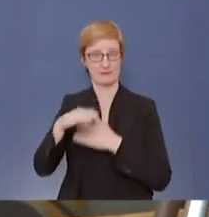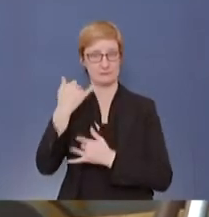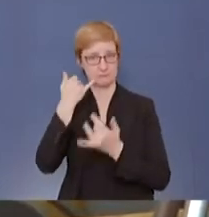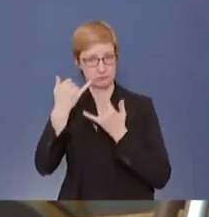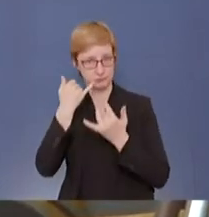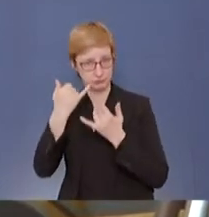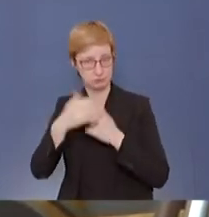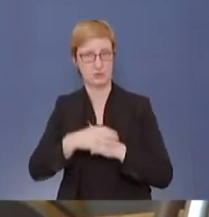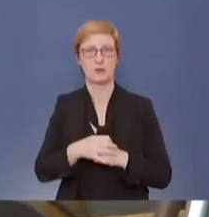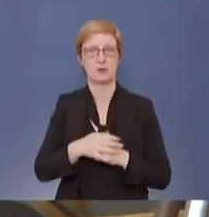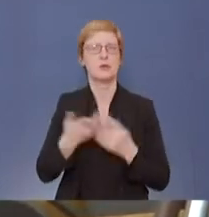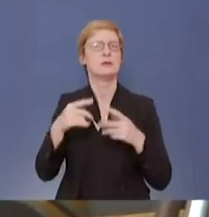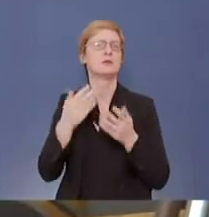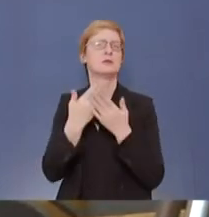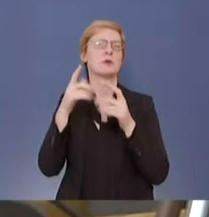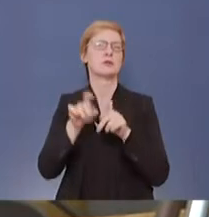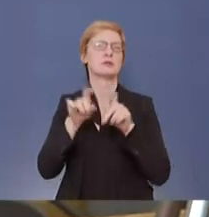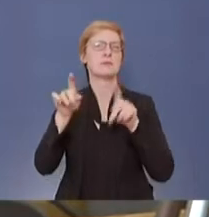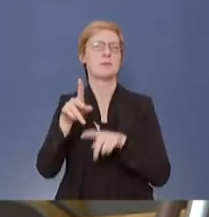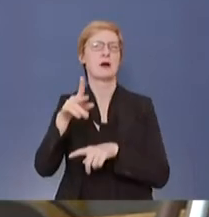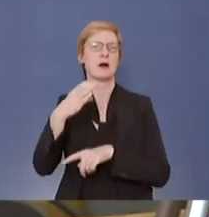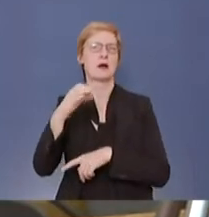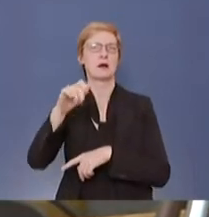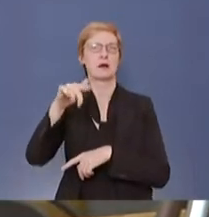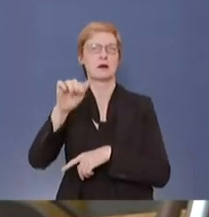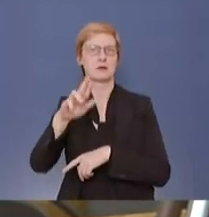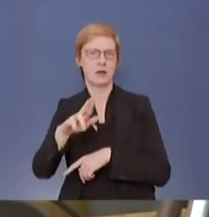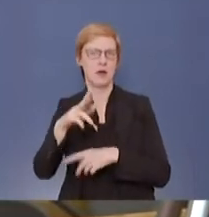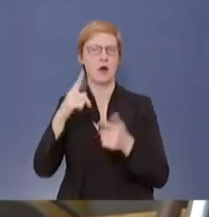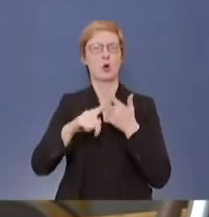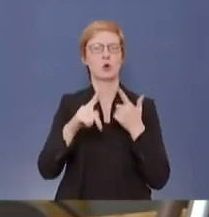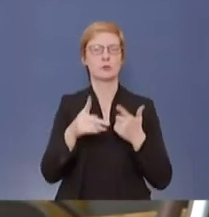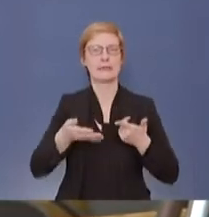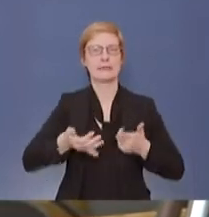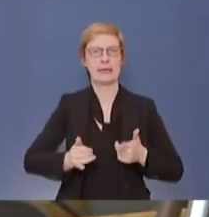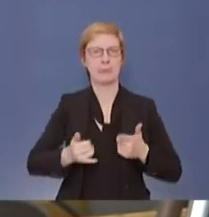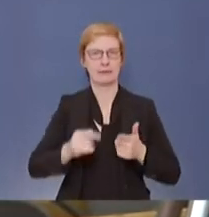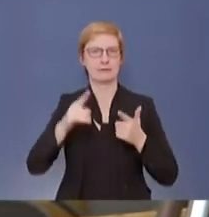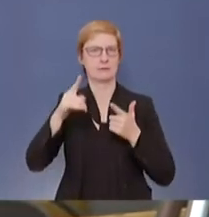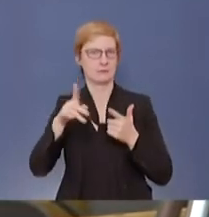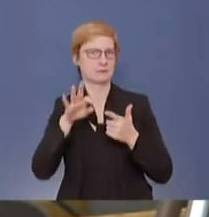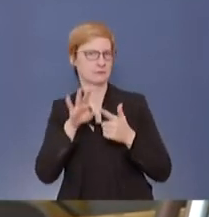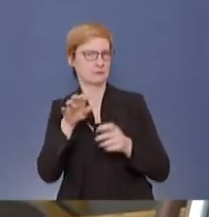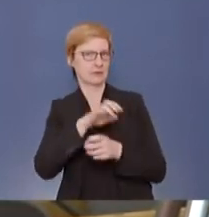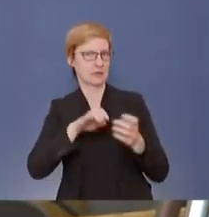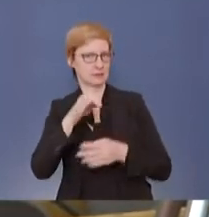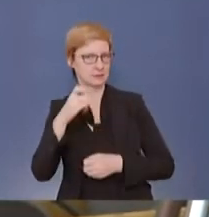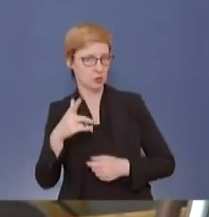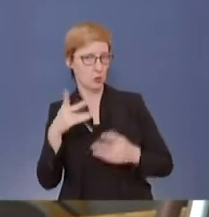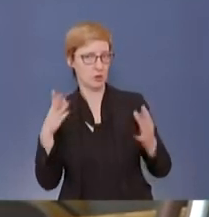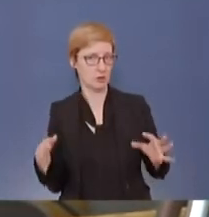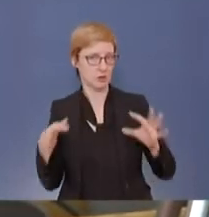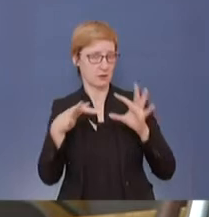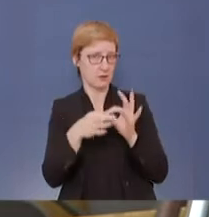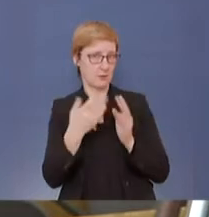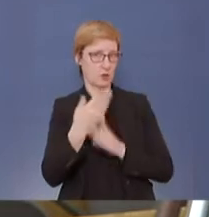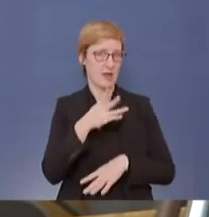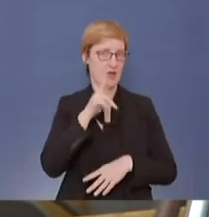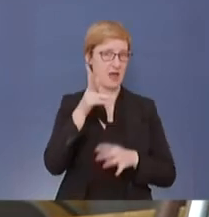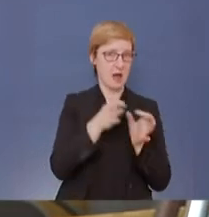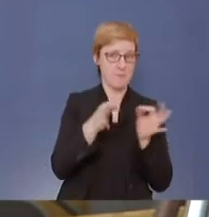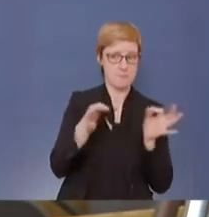zur Katarkrise und der Lage im Jemen. Da würde ich gerne fragen, ob Herr Maas die saudische Kriegsführung